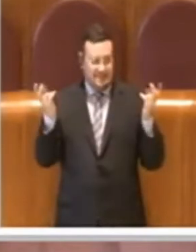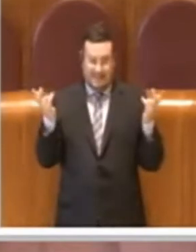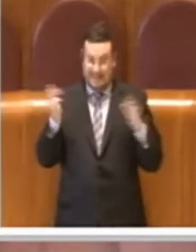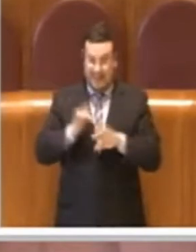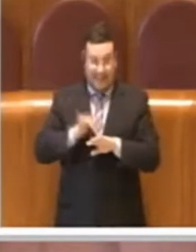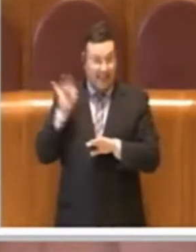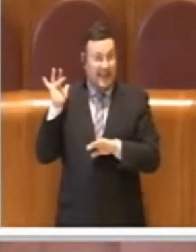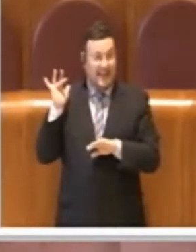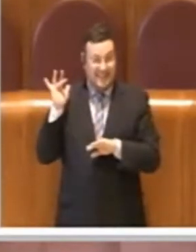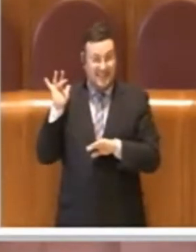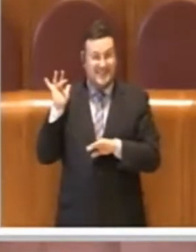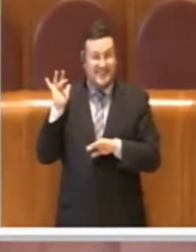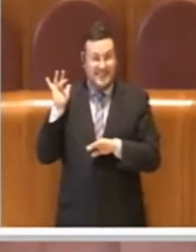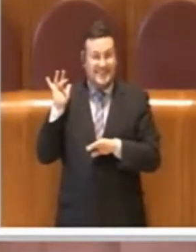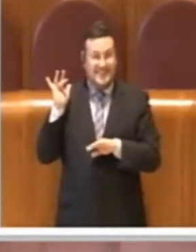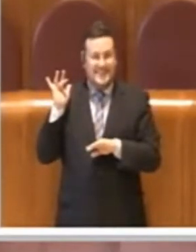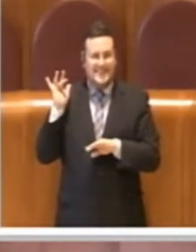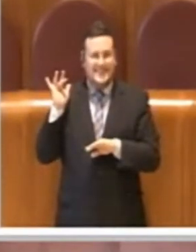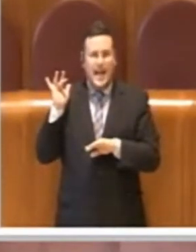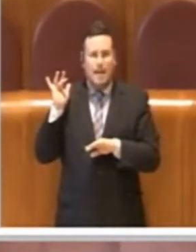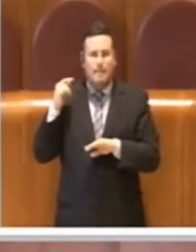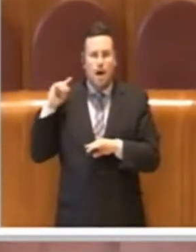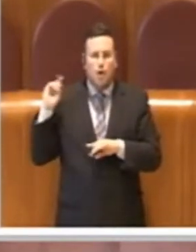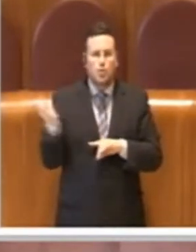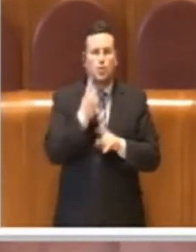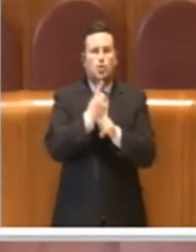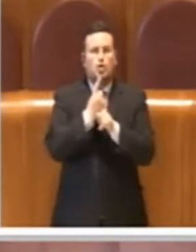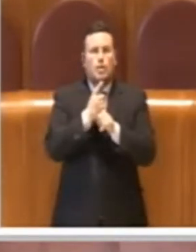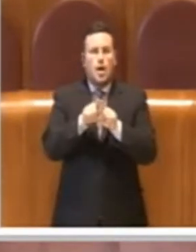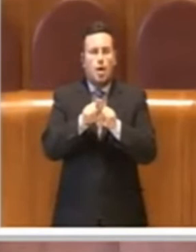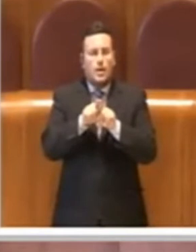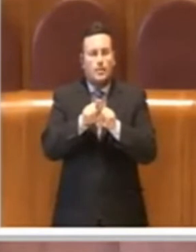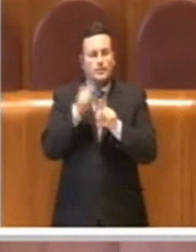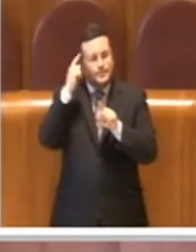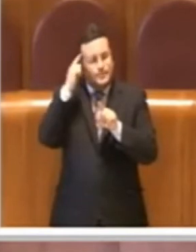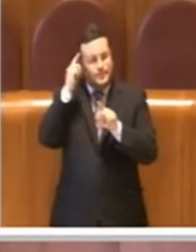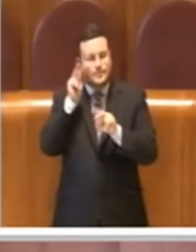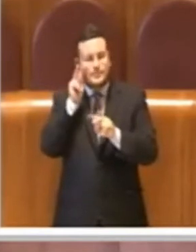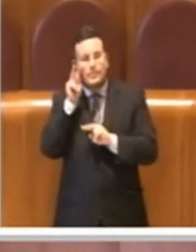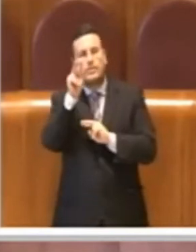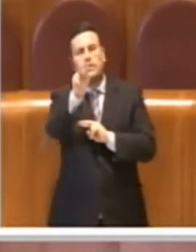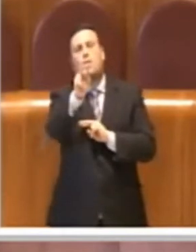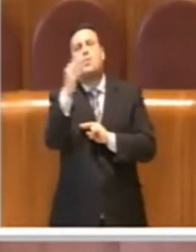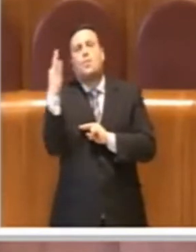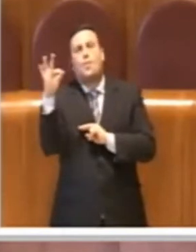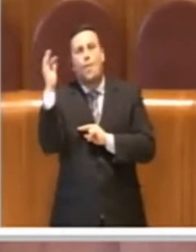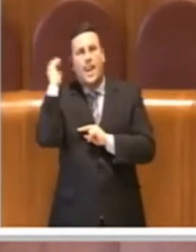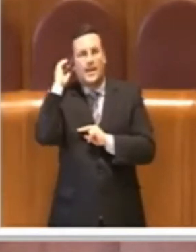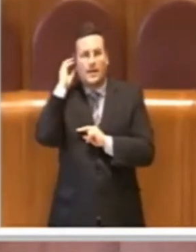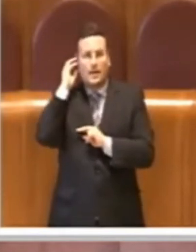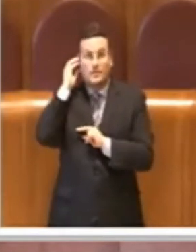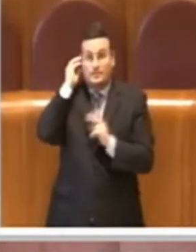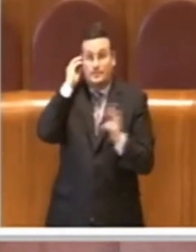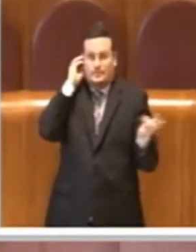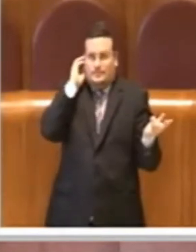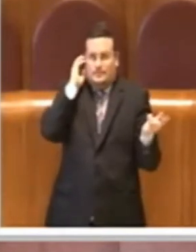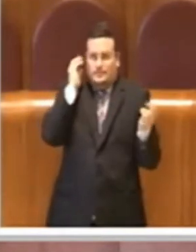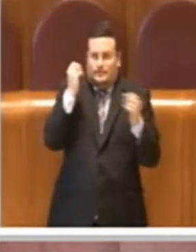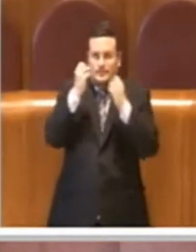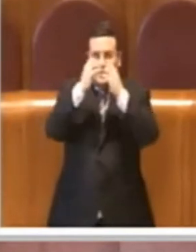salto di qualità. Pensare nel 2020 che il commercio sia legato allo spostamento in automobile è qualcosa